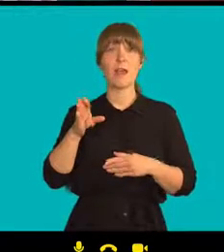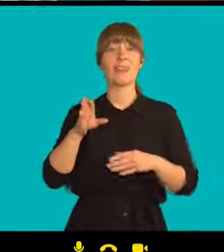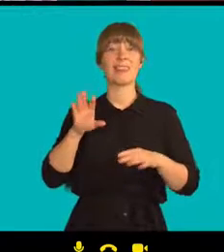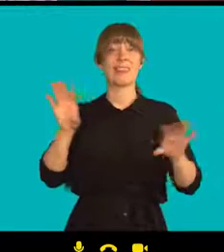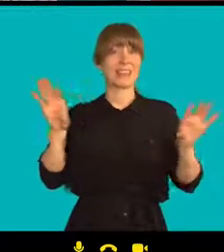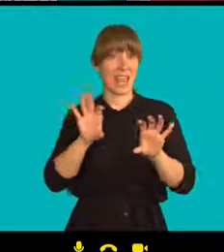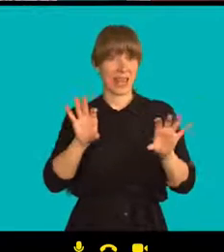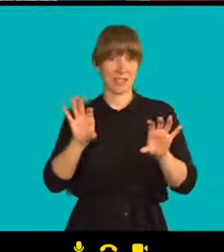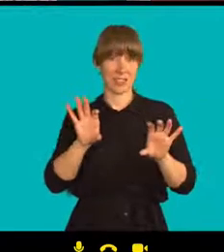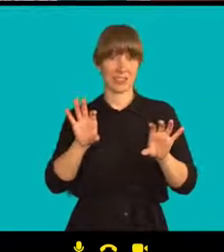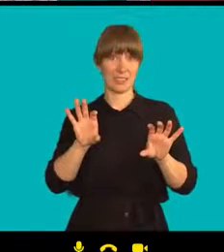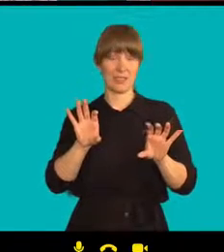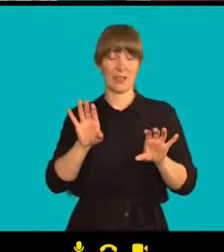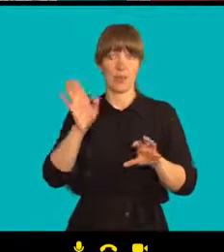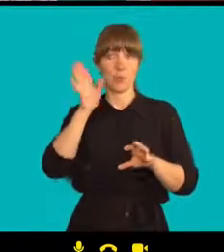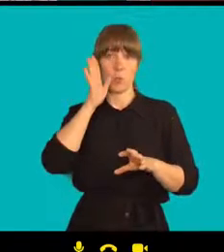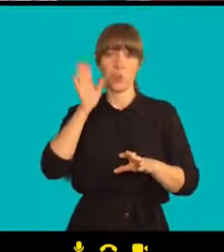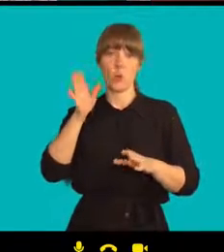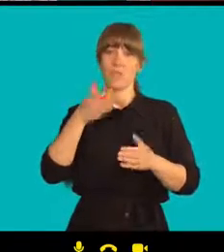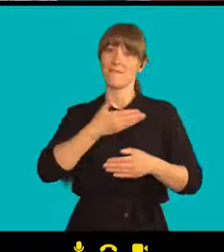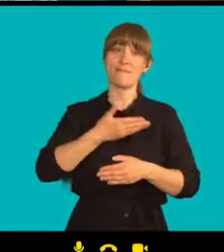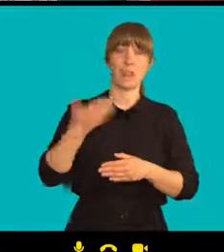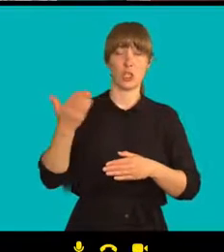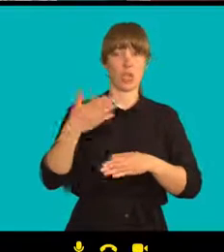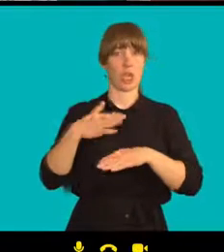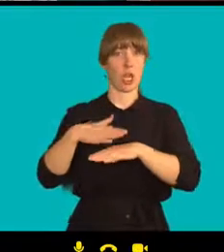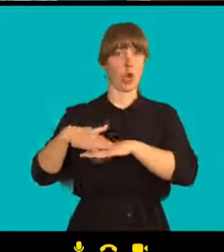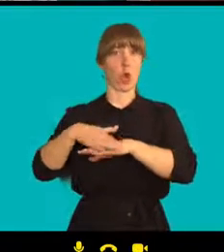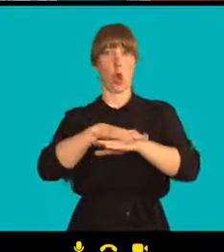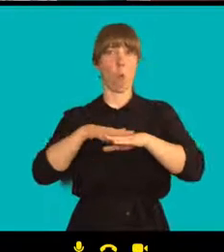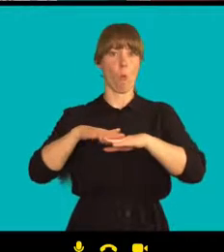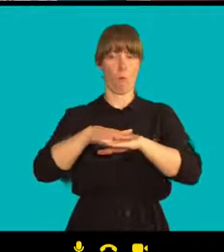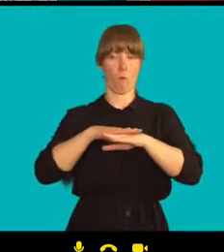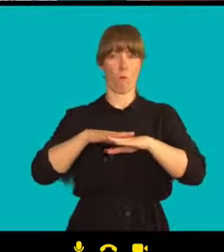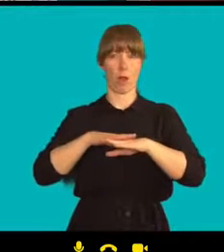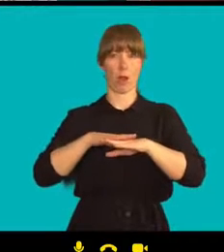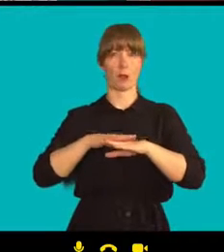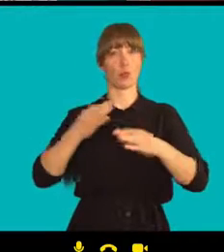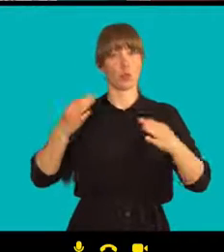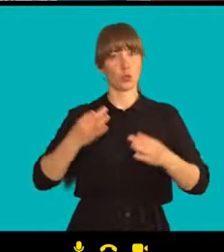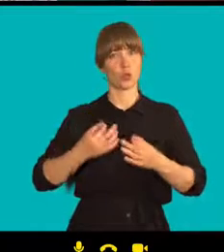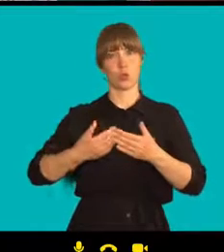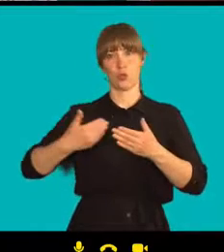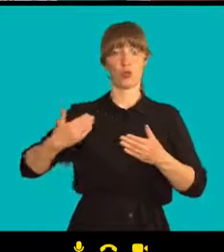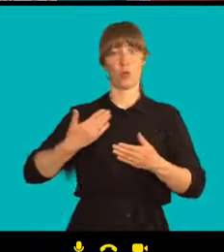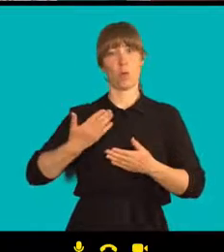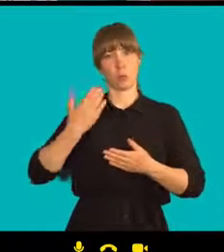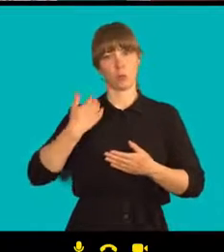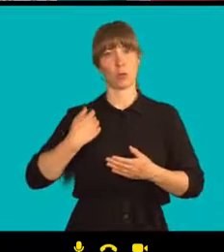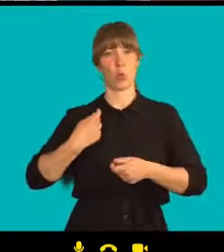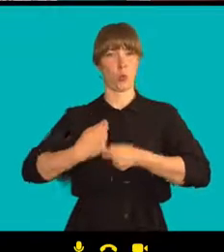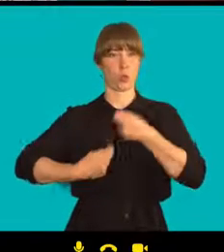se omluví za to, co udělal nám všem,